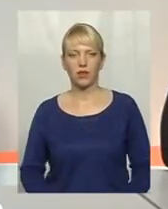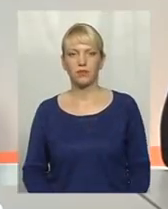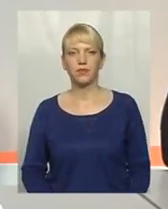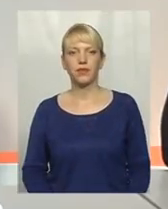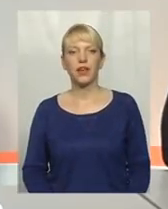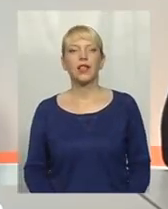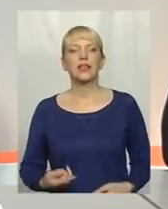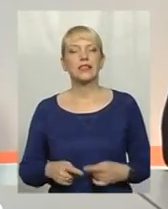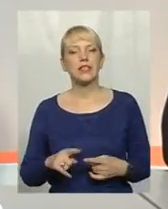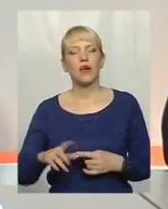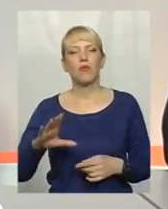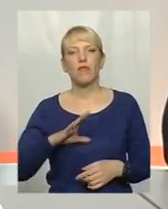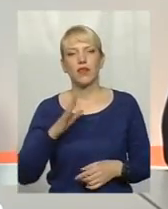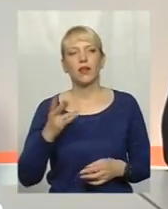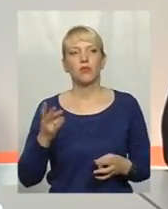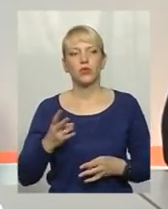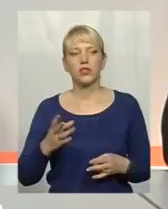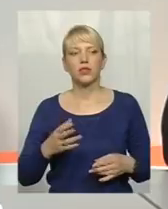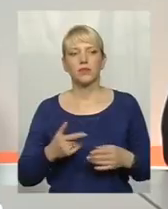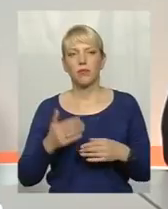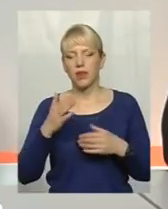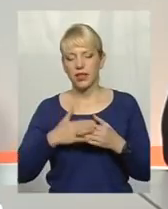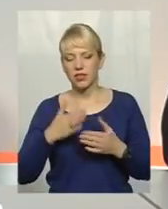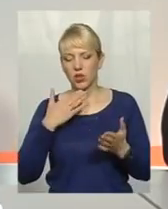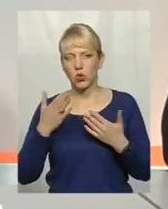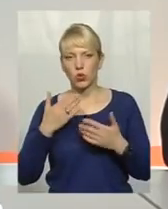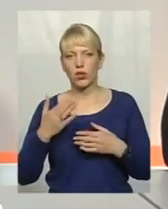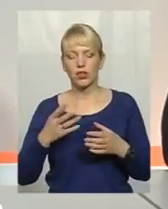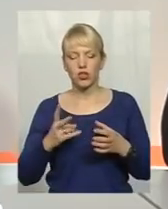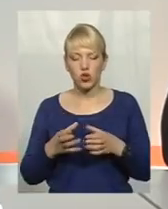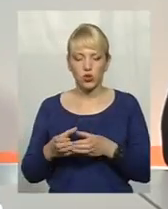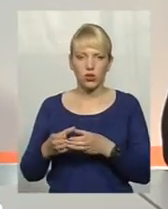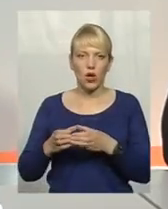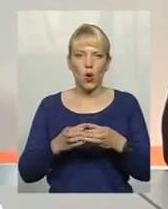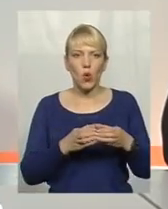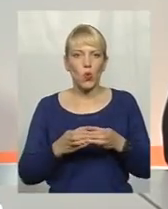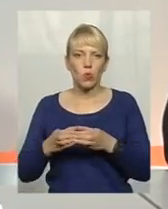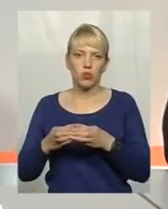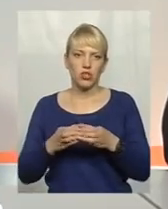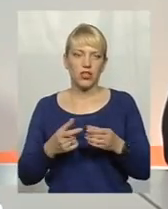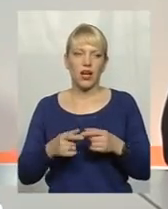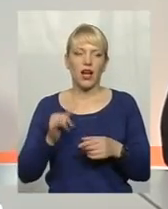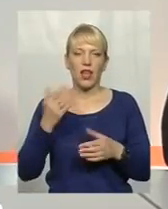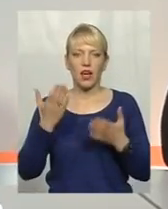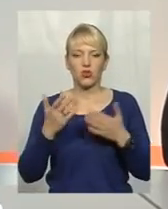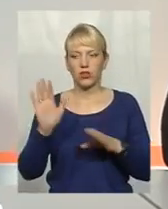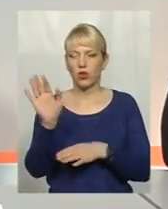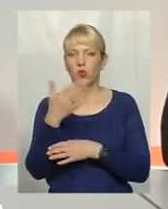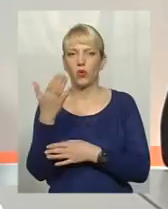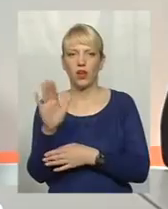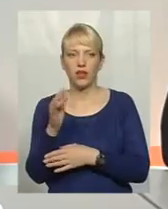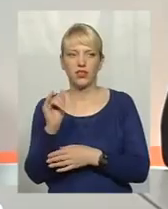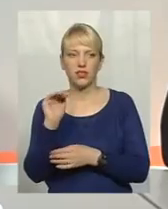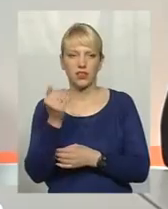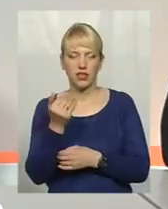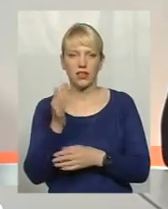повинен бути, скажімо, близький контакт, скупчення. Тобто, а як ти гуляєш і з